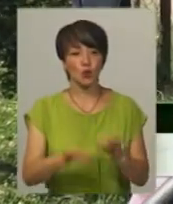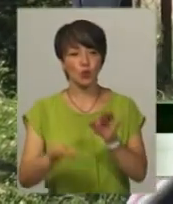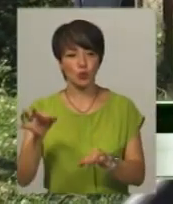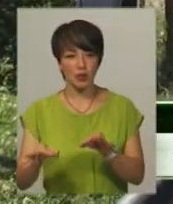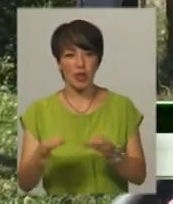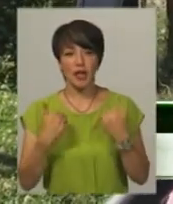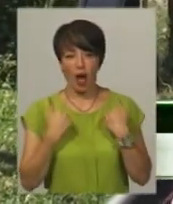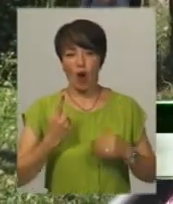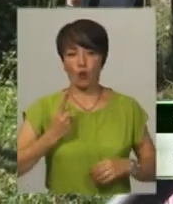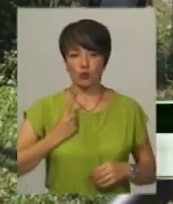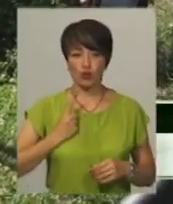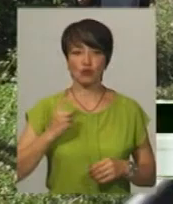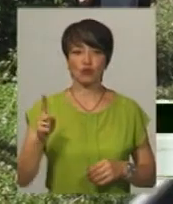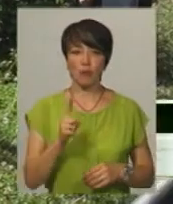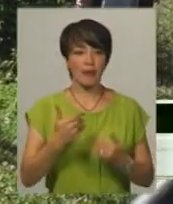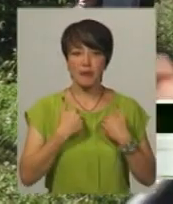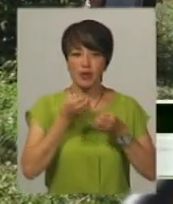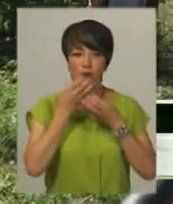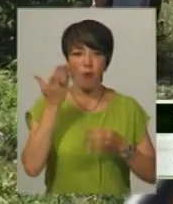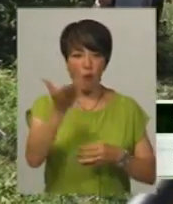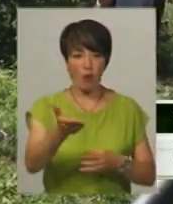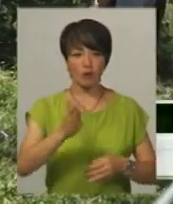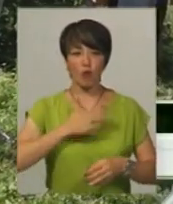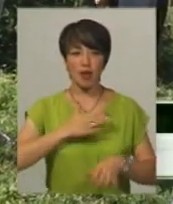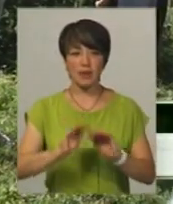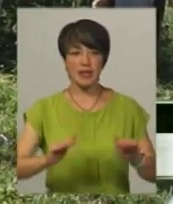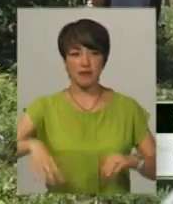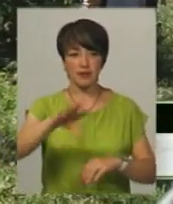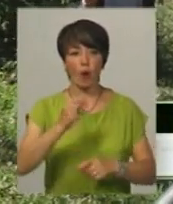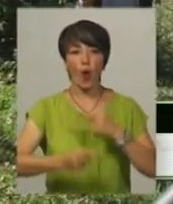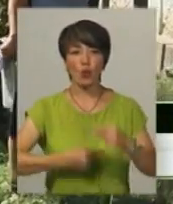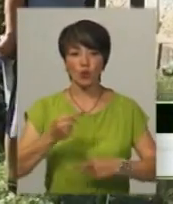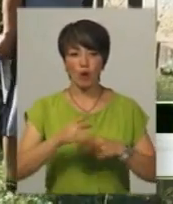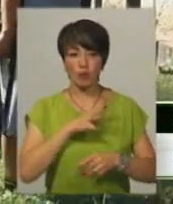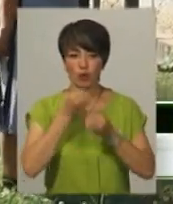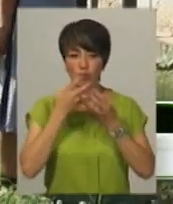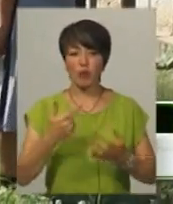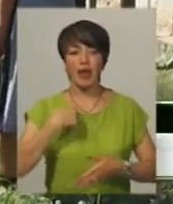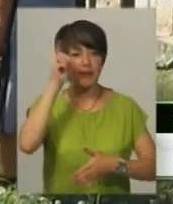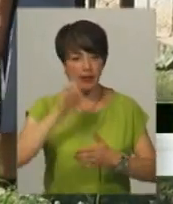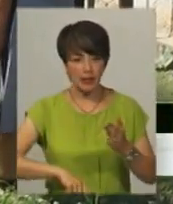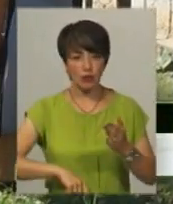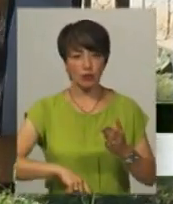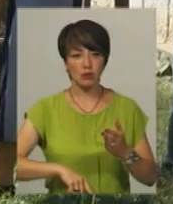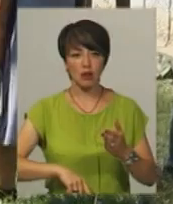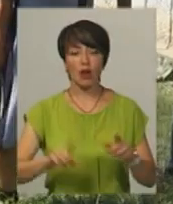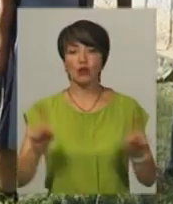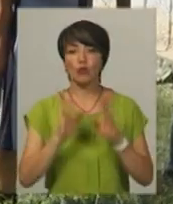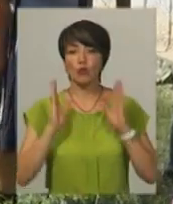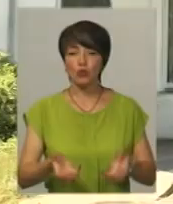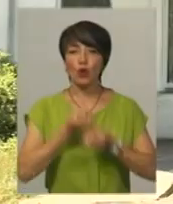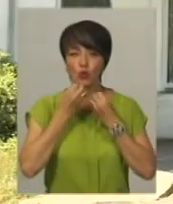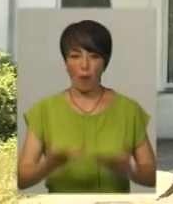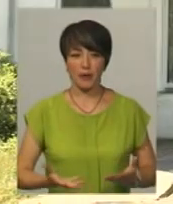очікую, щоб було не мені добре, а моїм дітям і внукам добре. Я сподіваюся, що буде